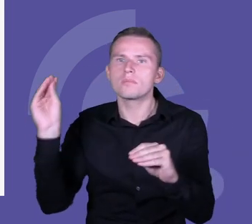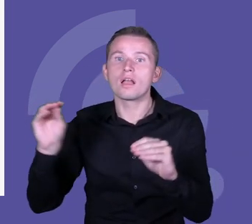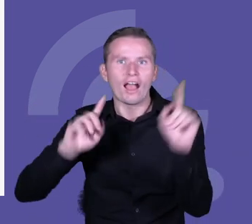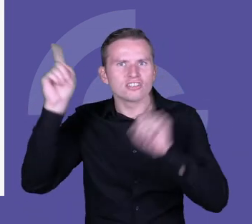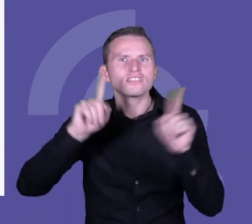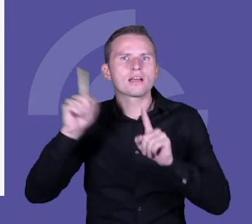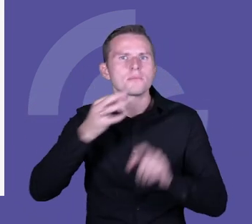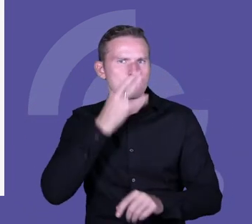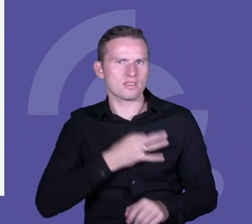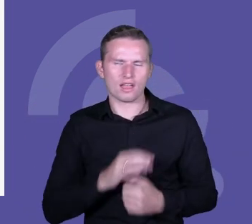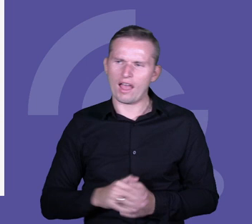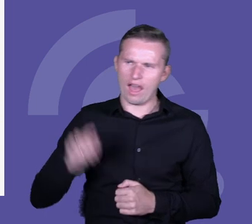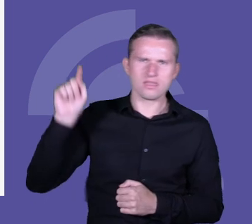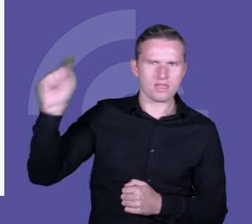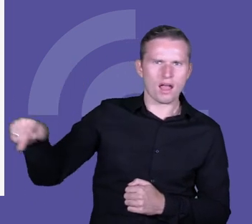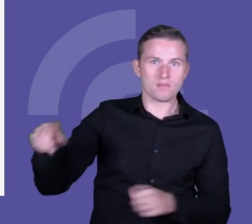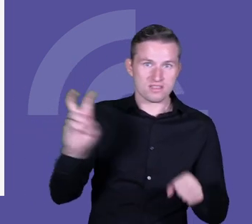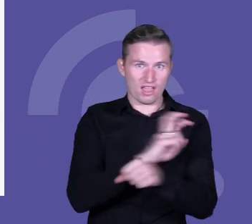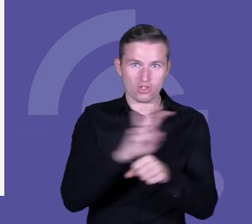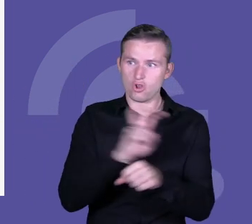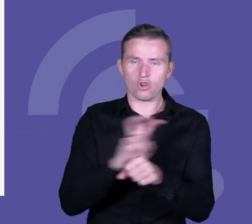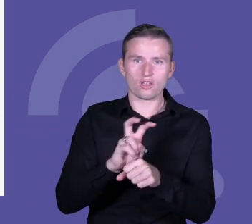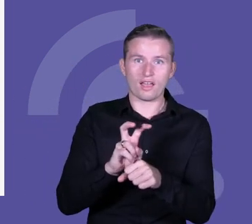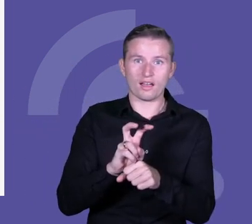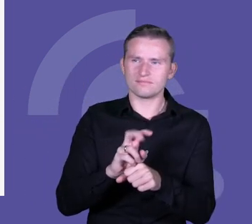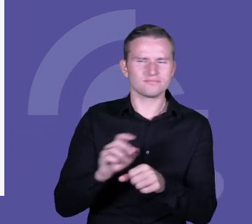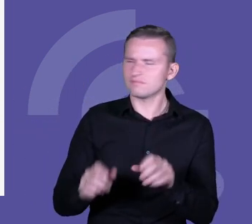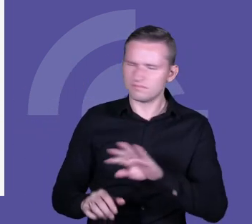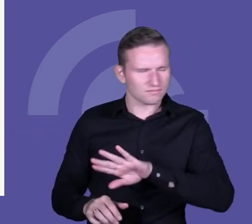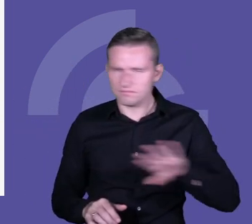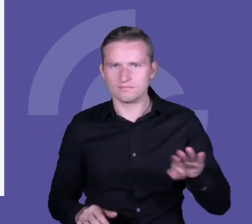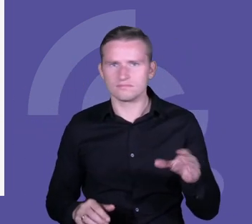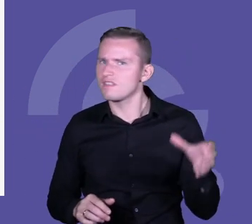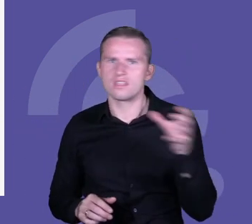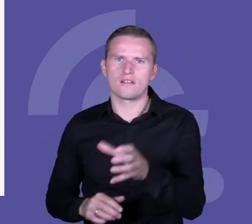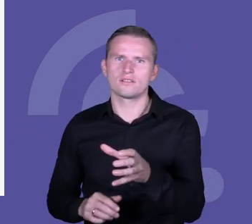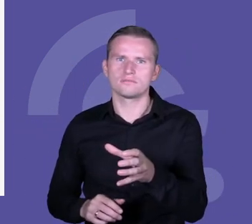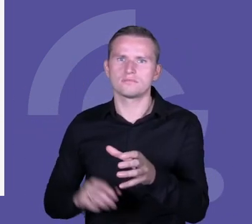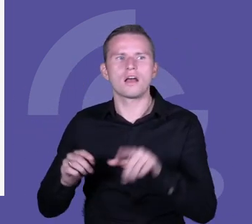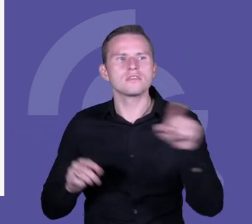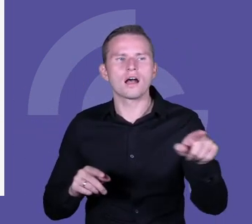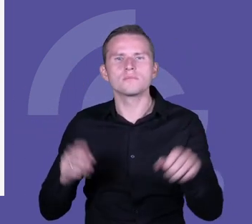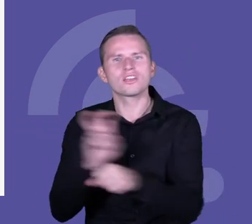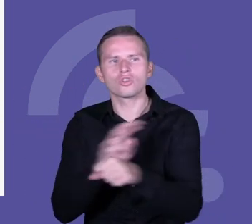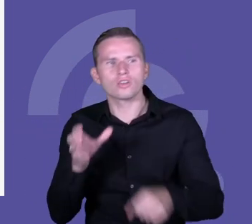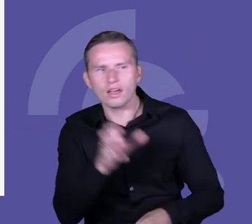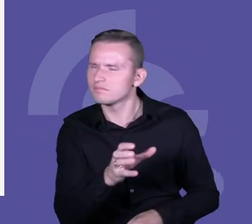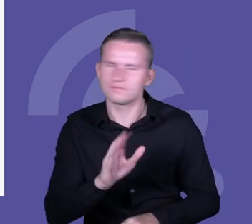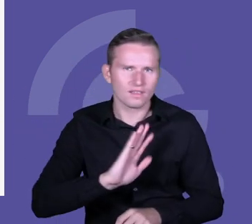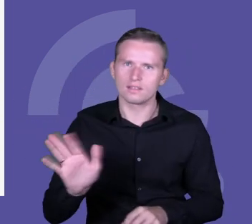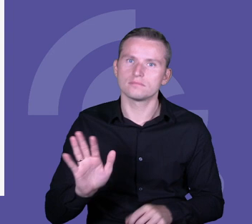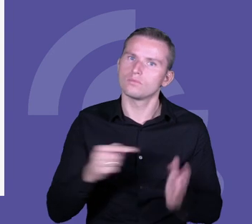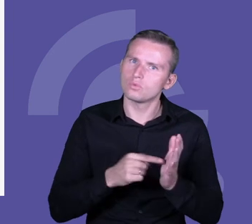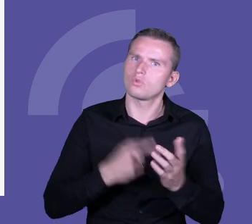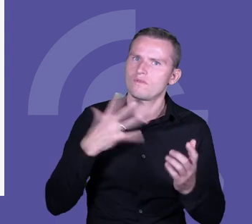do czego jej nie używać w edukacji na przykład. A to też jest pomijane pytanie, bo pytanie, gdzie stosować, to jest często zadawane, ale drugie